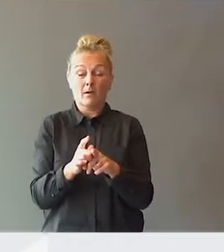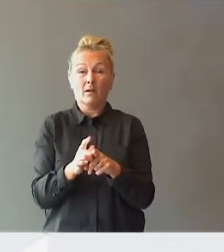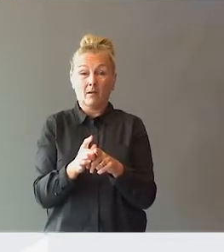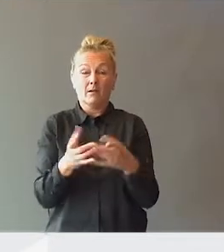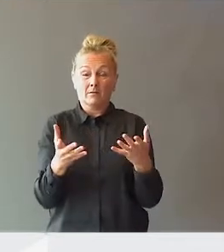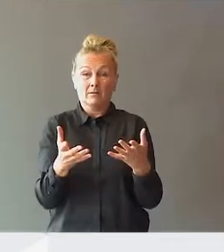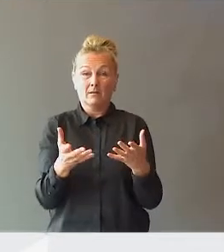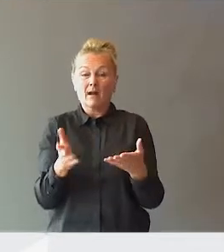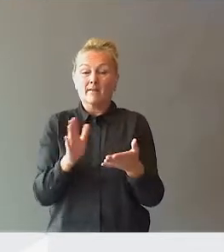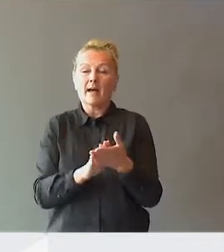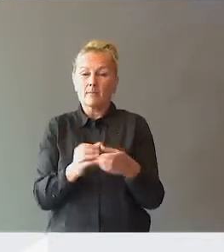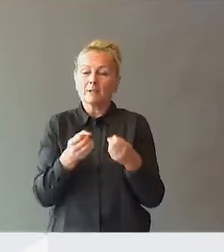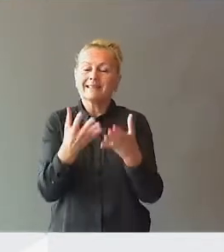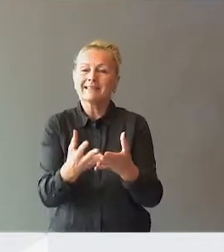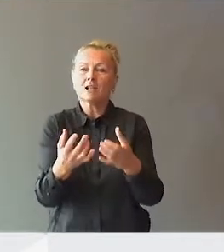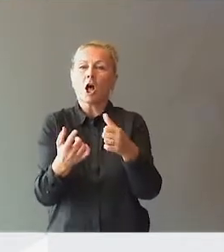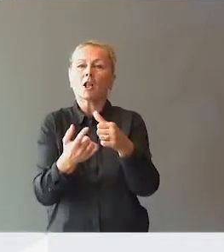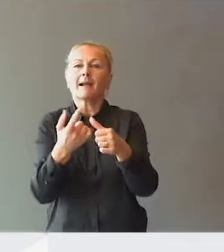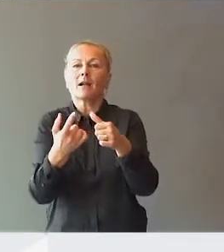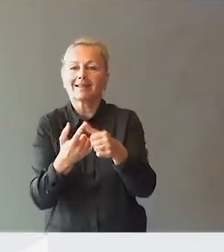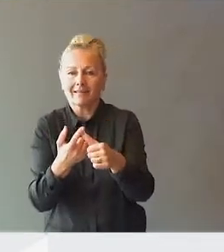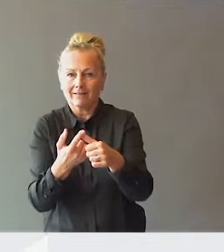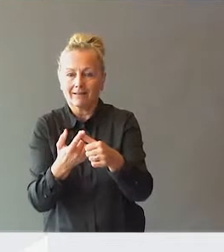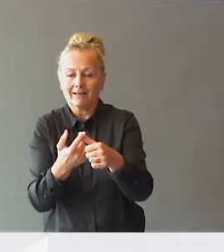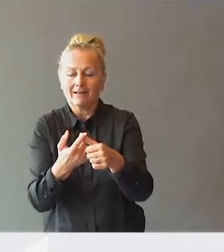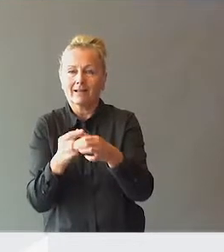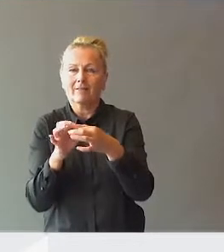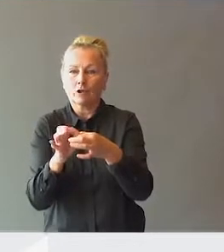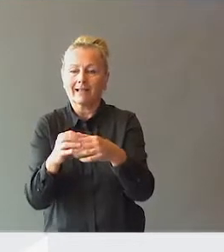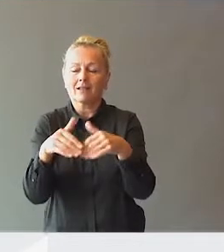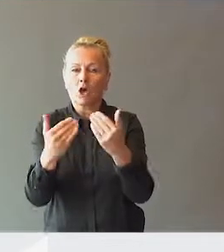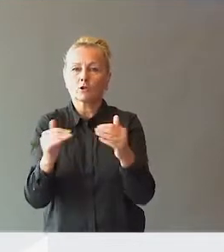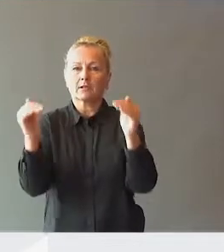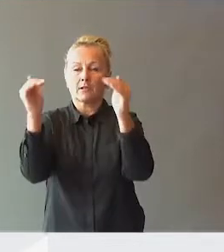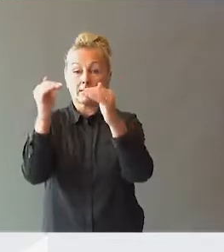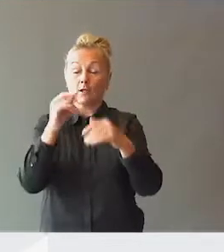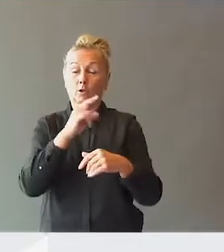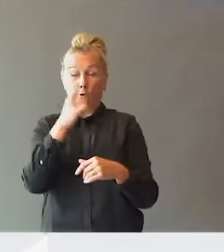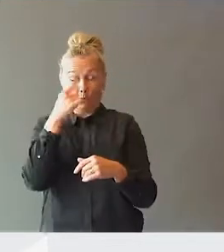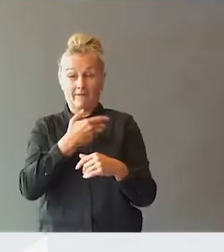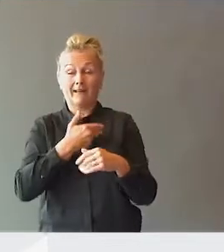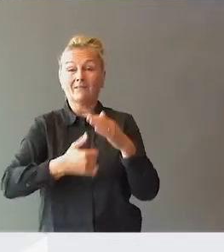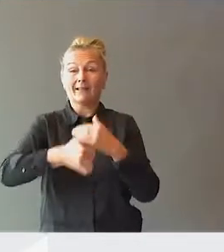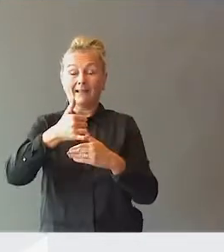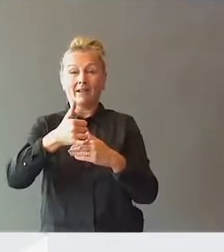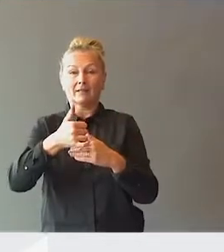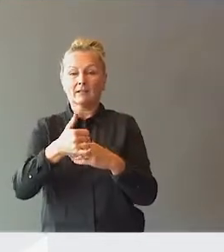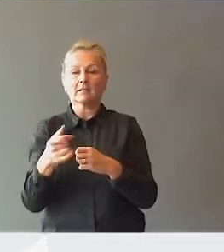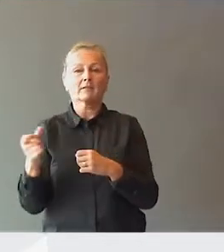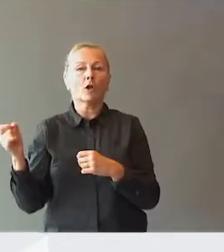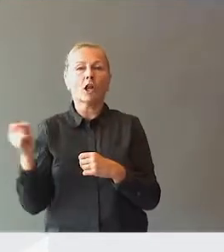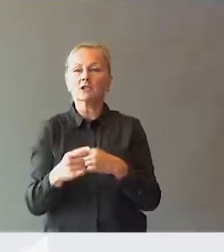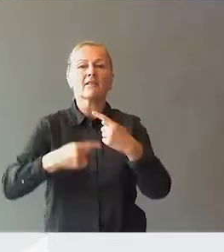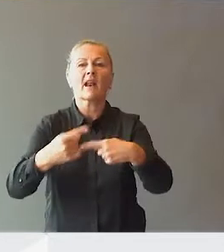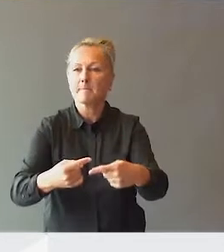gjøre dette til et alternativ i forhold til dagens organisering. Så derfor tror jeg det er veldig viktig at vi ikke går på rask frem